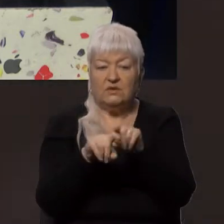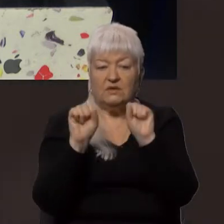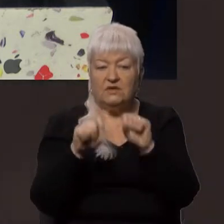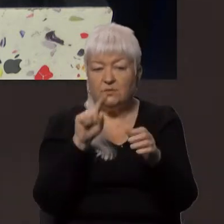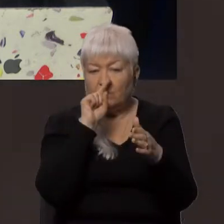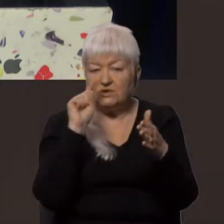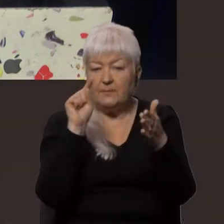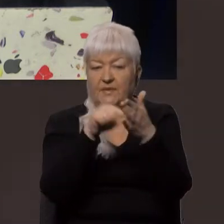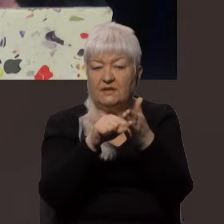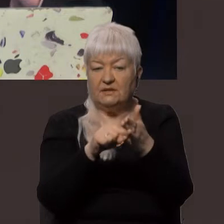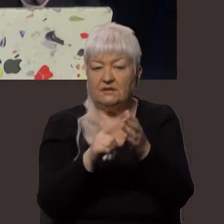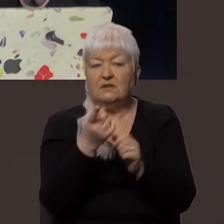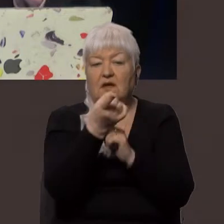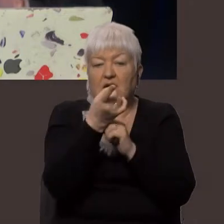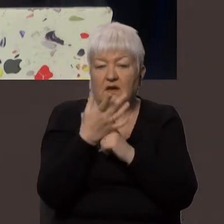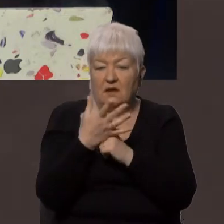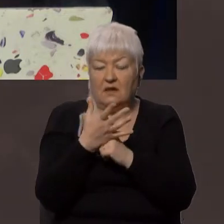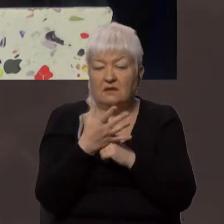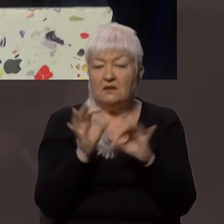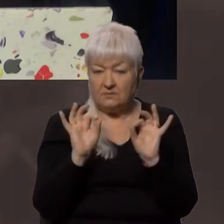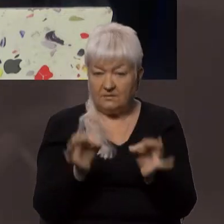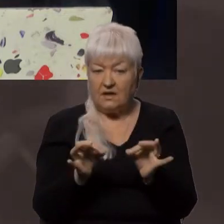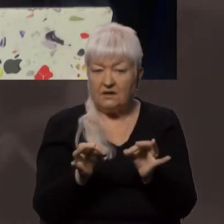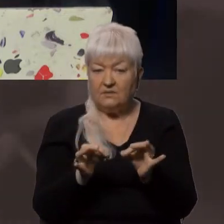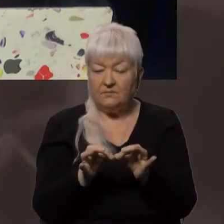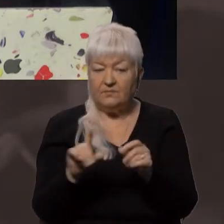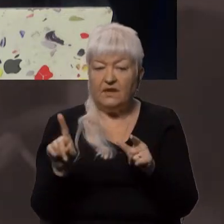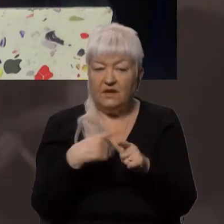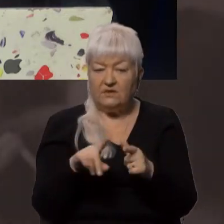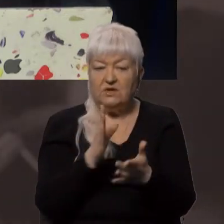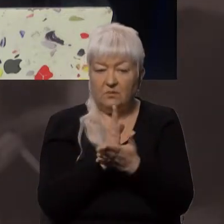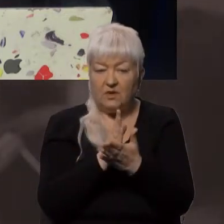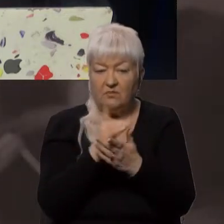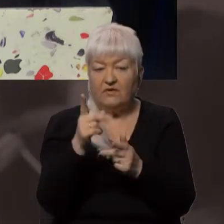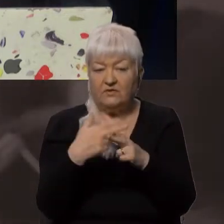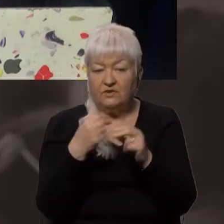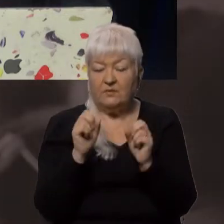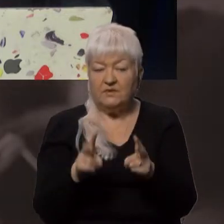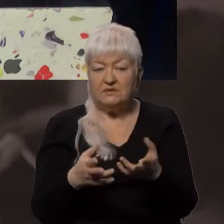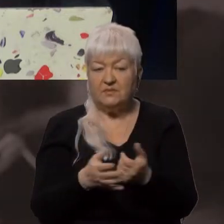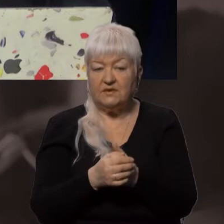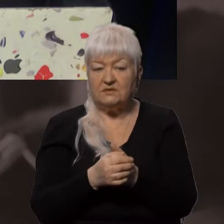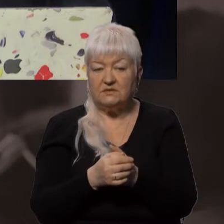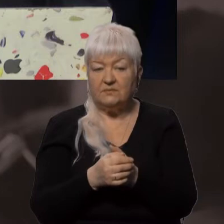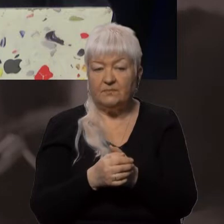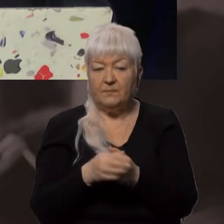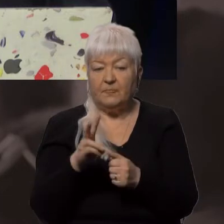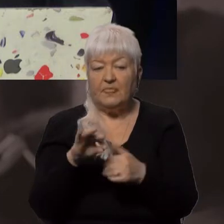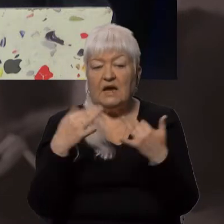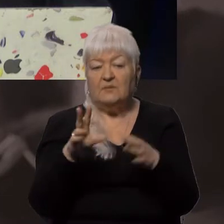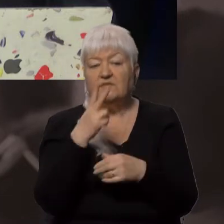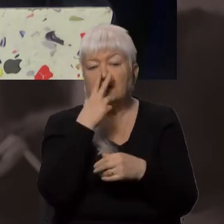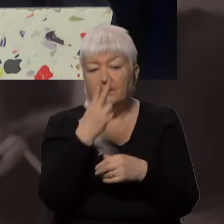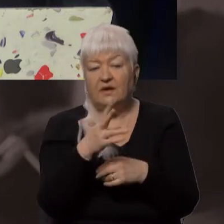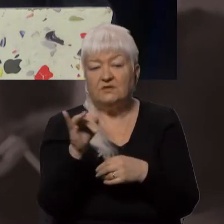ракета. Правильно? Тобто, чи перебувають вони в безпеці? Ми вже бачимо і знаємо,